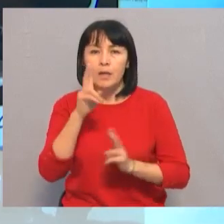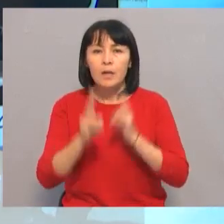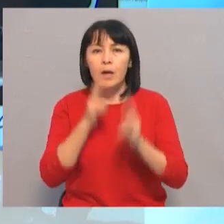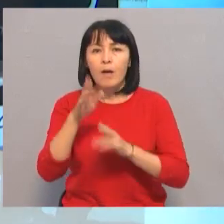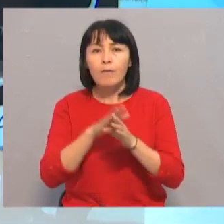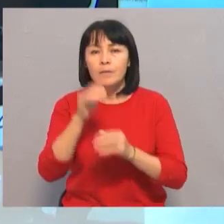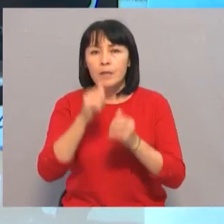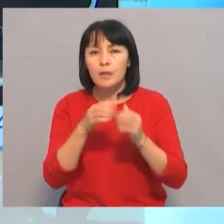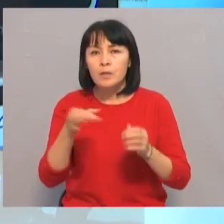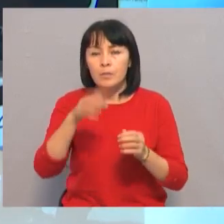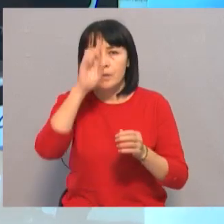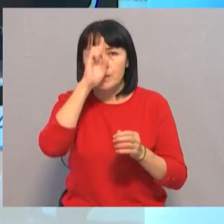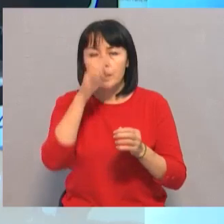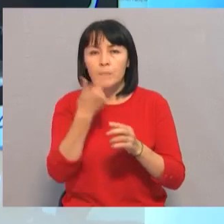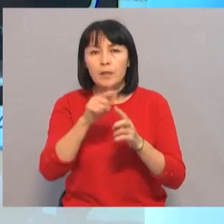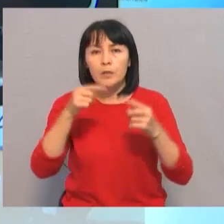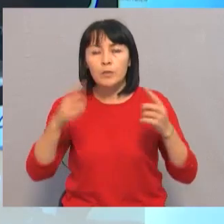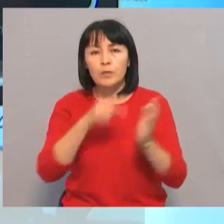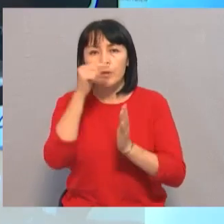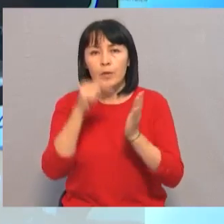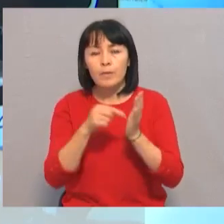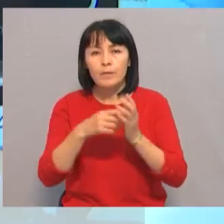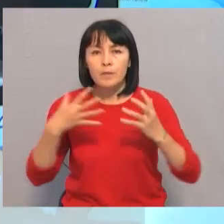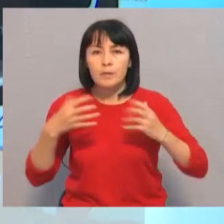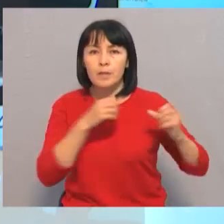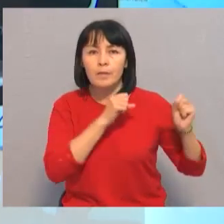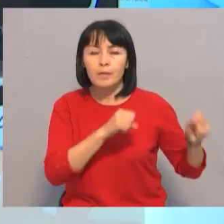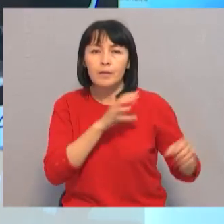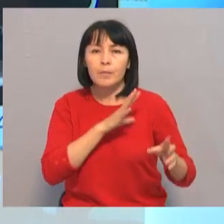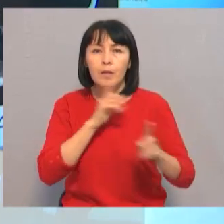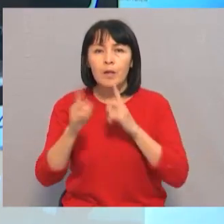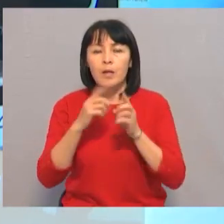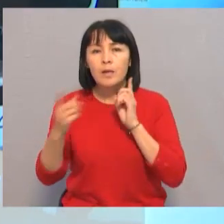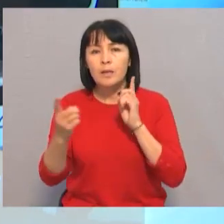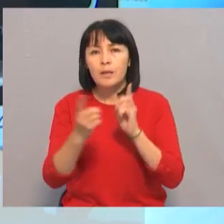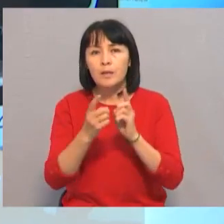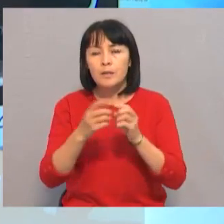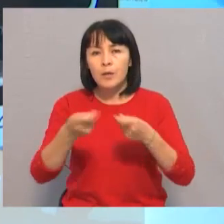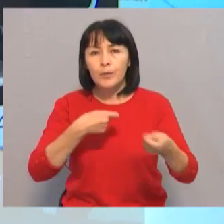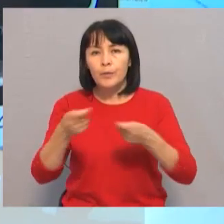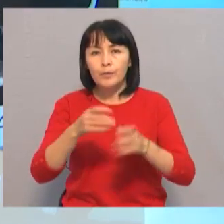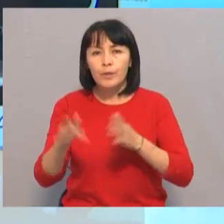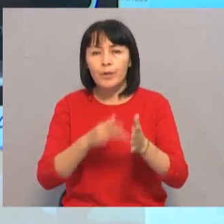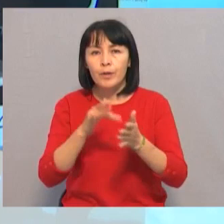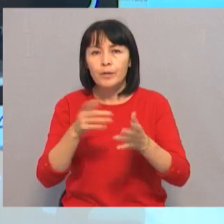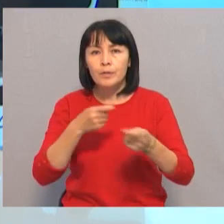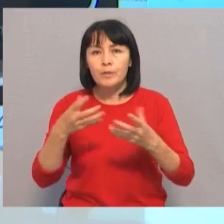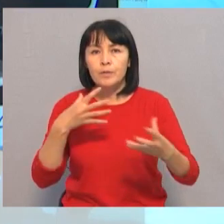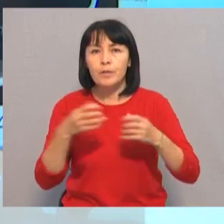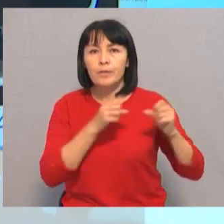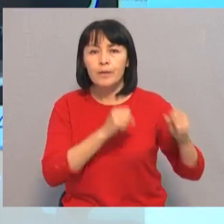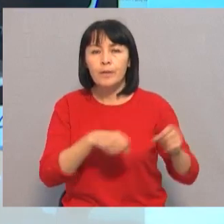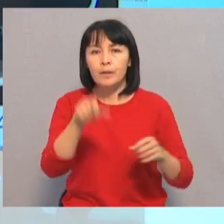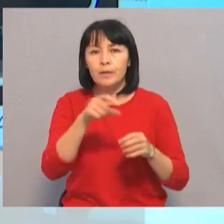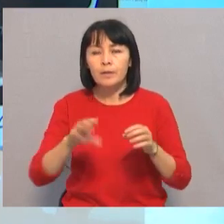проводится не в каждом регионе страны. Эти и другие вопросы в сфере здравоохранения были обсуждены на встрече руководителя городского управления здравоохранения с